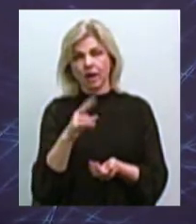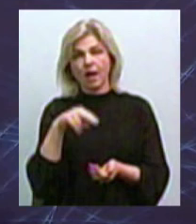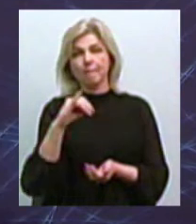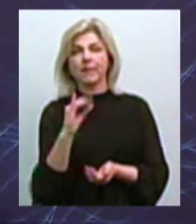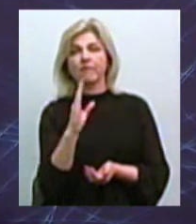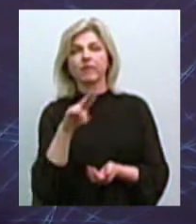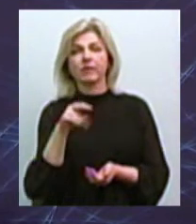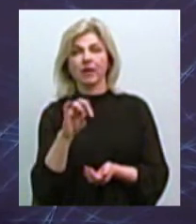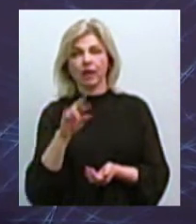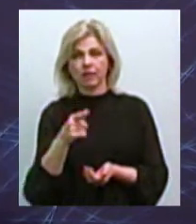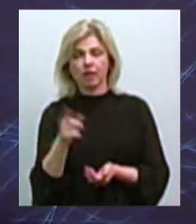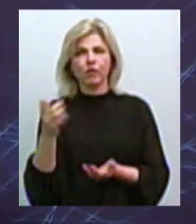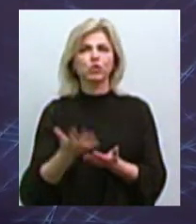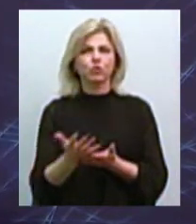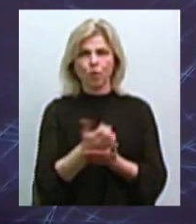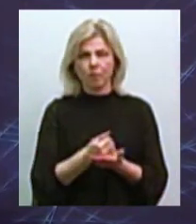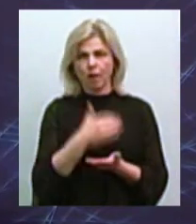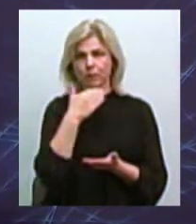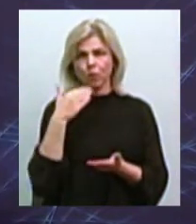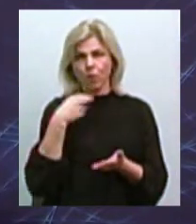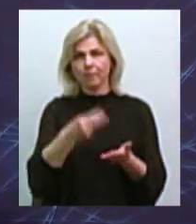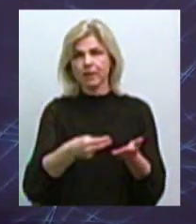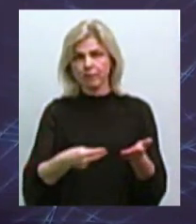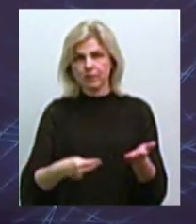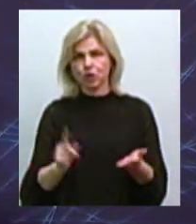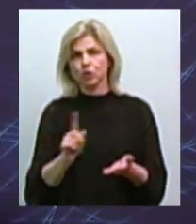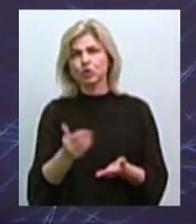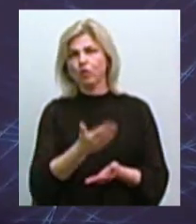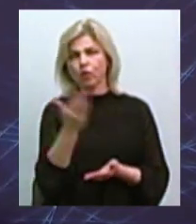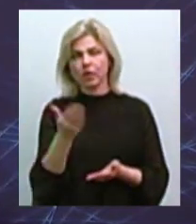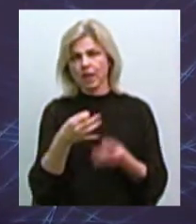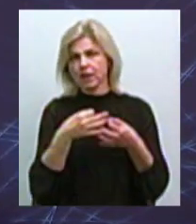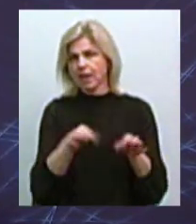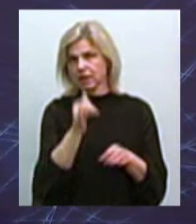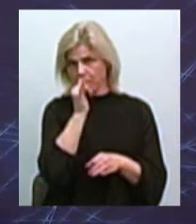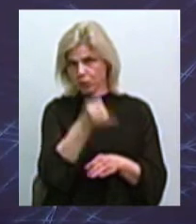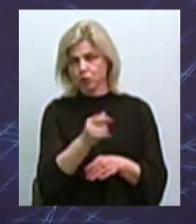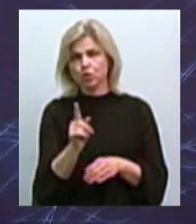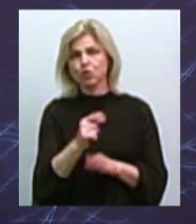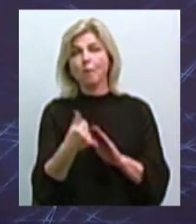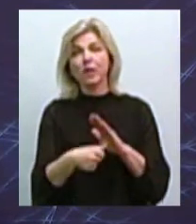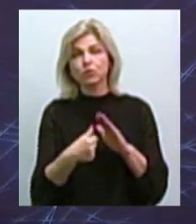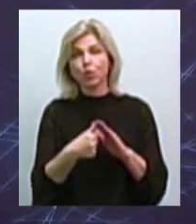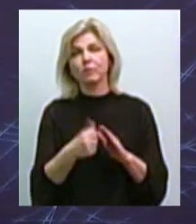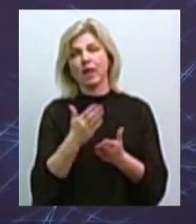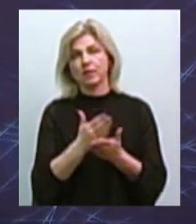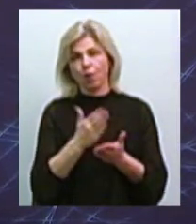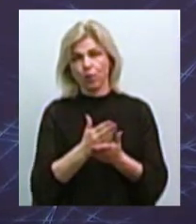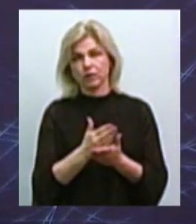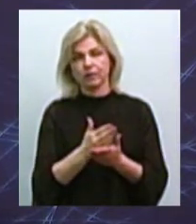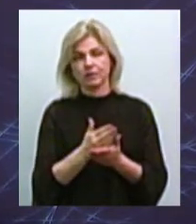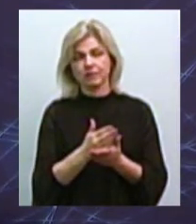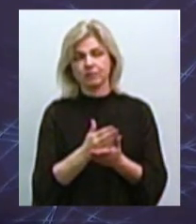досить велику кількість підписів, що вони не допустять, щоб бездомні знаходилися